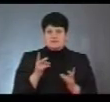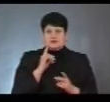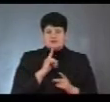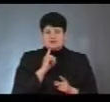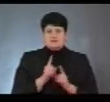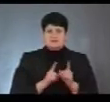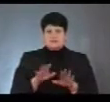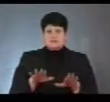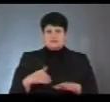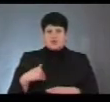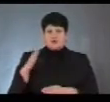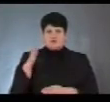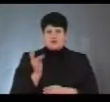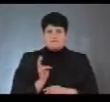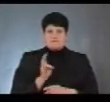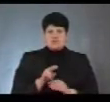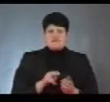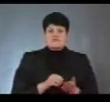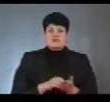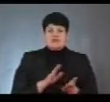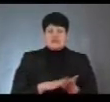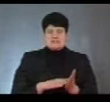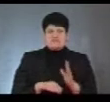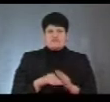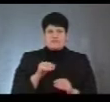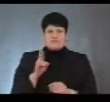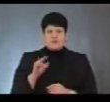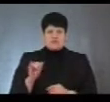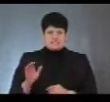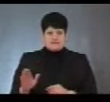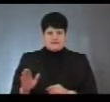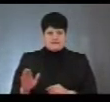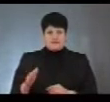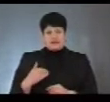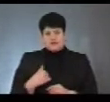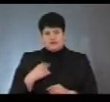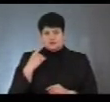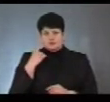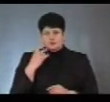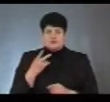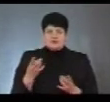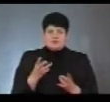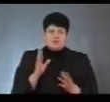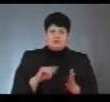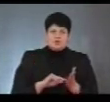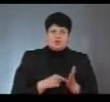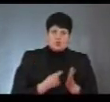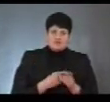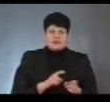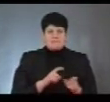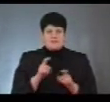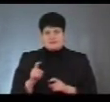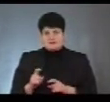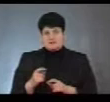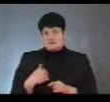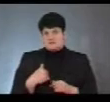голосування. Для цього прийшла до реєстру виборців, каже Анна. Я, власне, думала, що мені потрібна буде довідка переселенця,